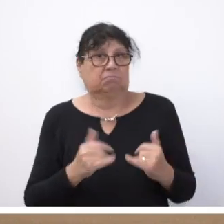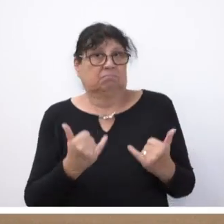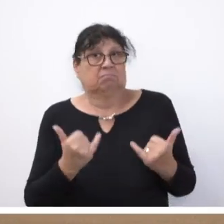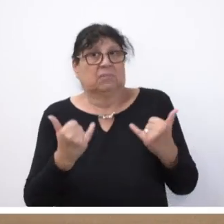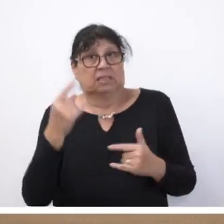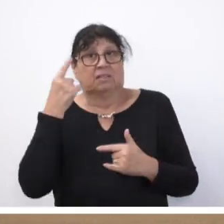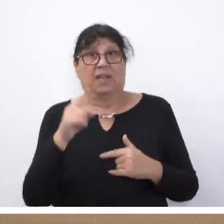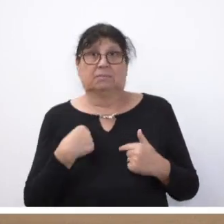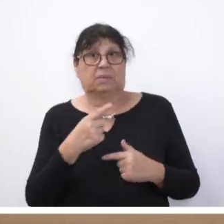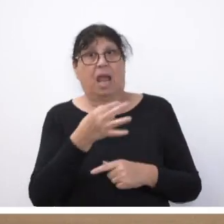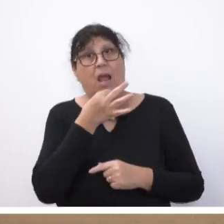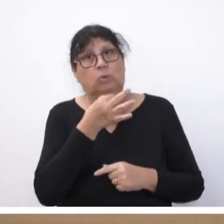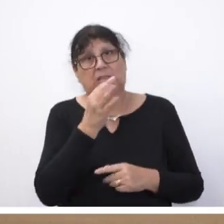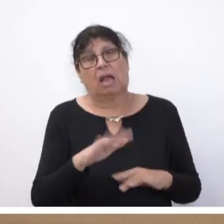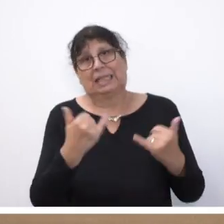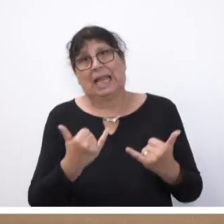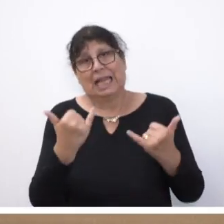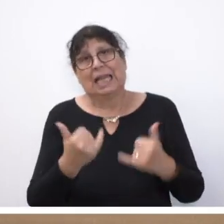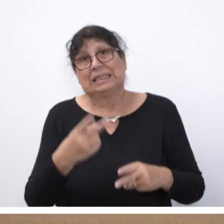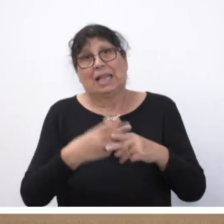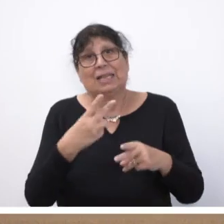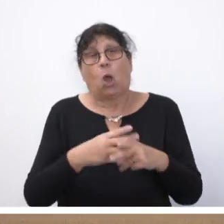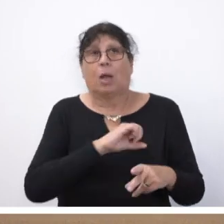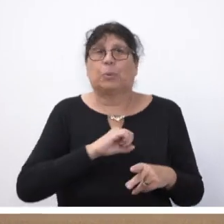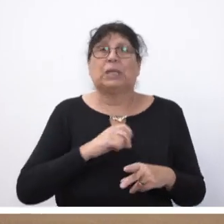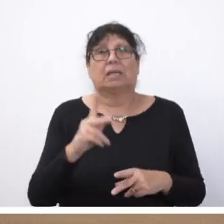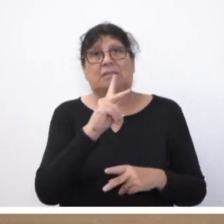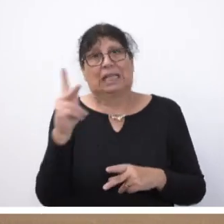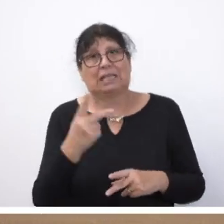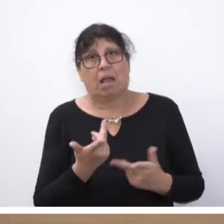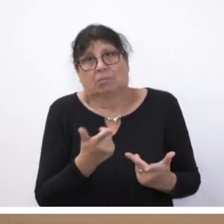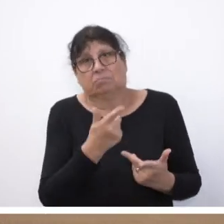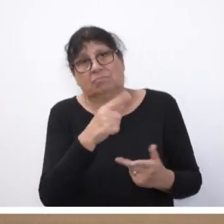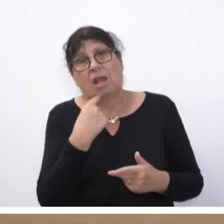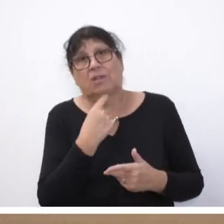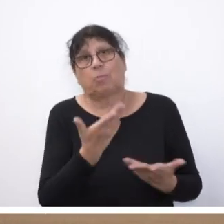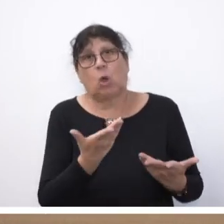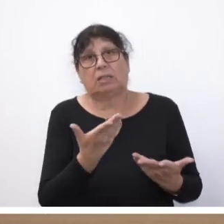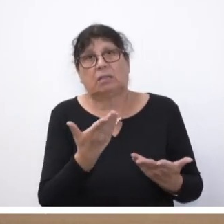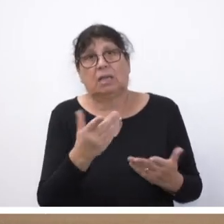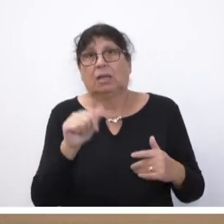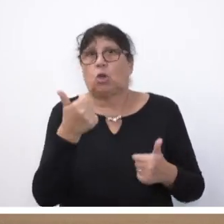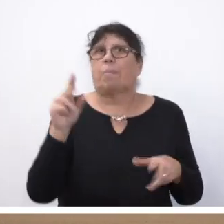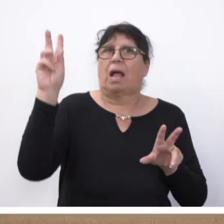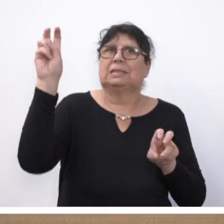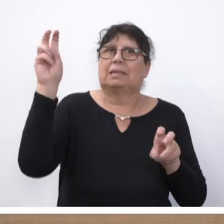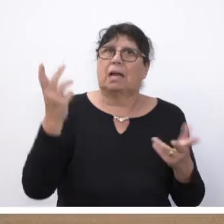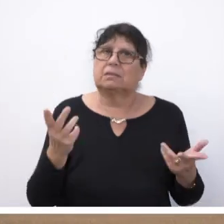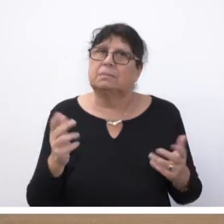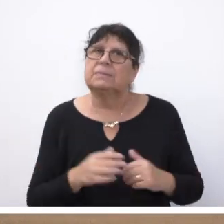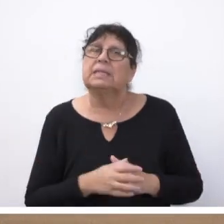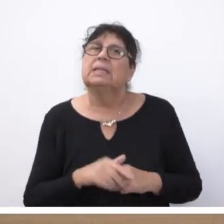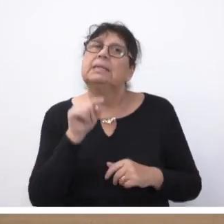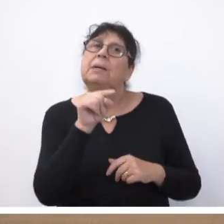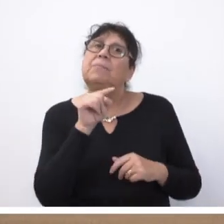wissen wir, was von Aussagen des derzeit noch amtierenden Bundeskanzlers zu halten ist. Liebe Kolleginnen und Kollegen, ich zitiere erneut mit Erlaubnis von Frau Präsidentin,